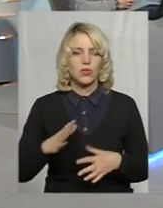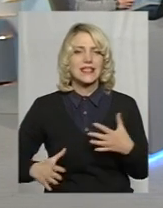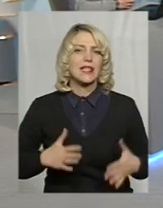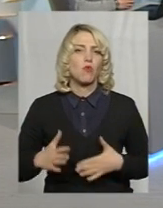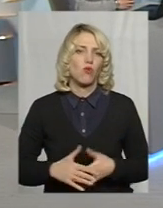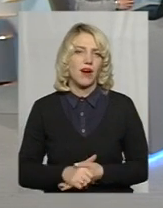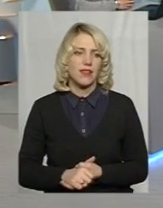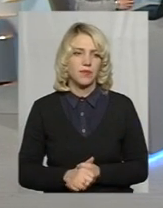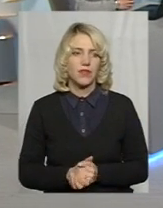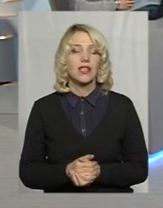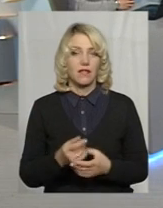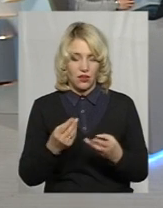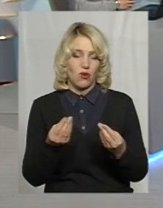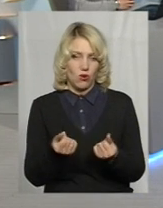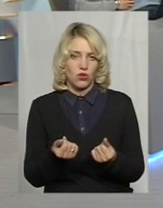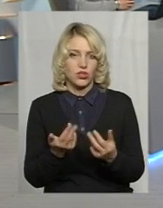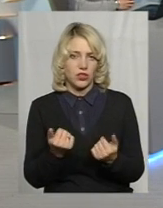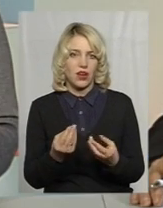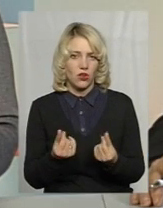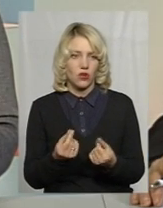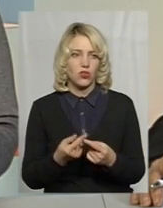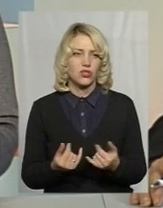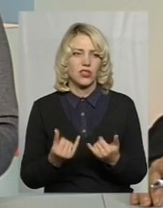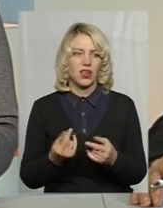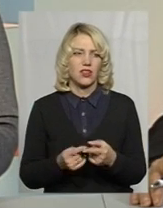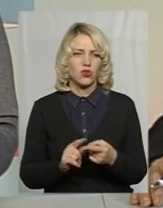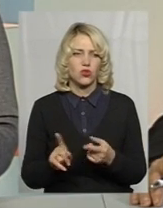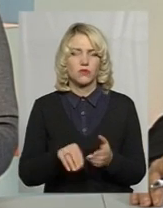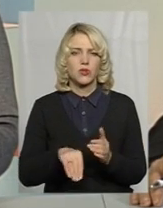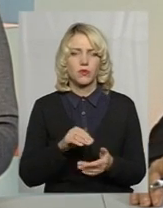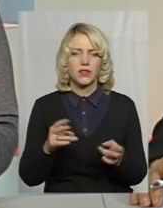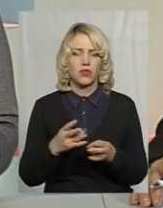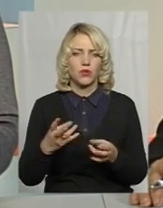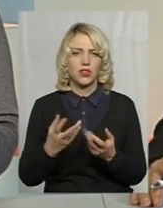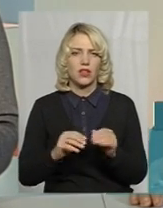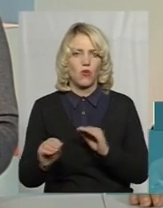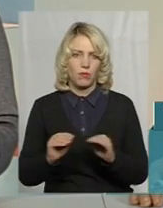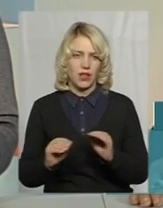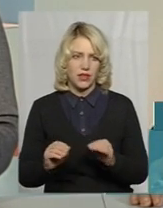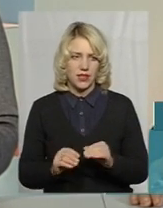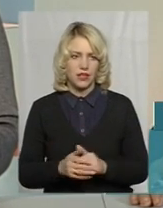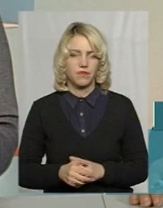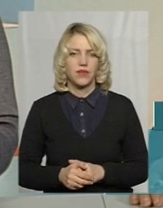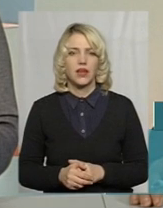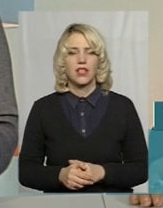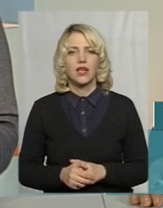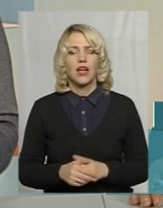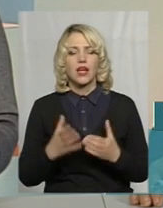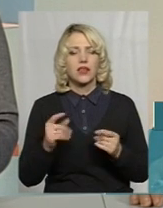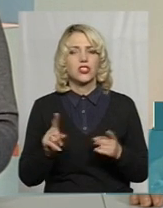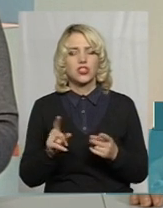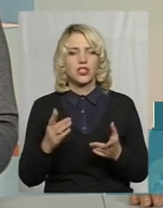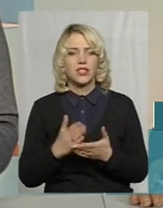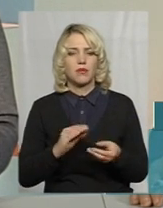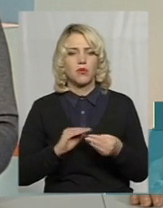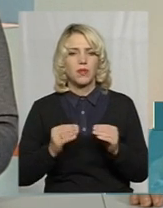Так, саме це гроші повинні відділятися для того, щоб закупити необхідне обладнання. Які ще такі от